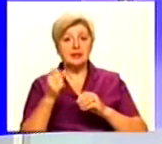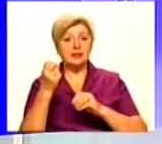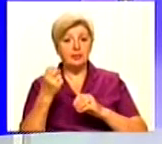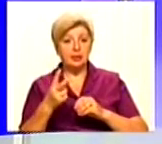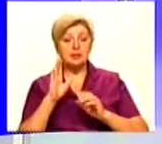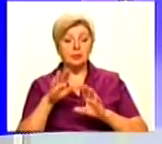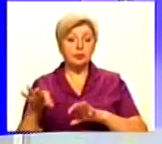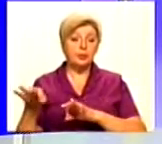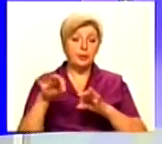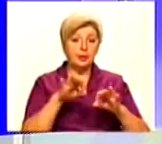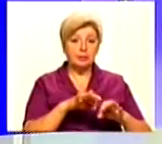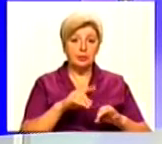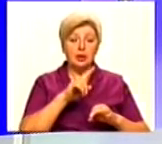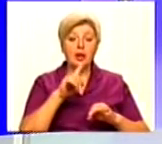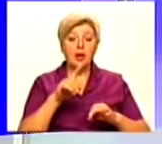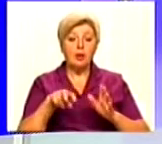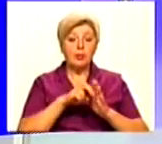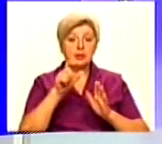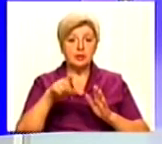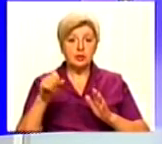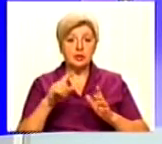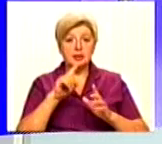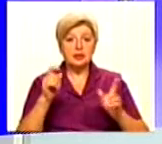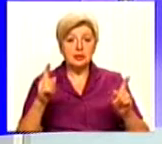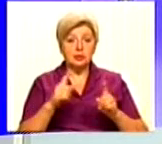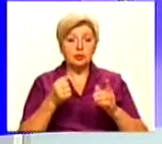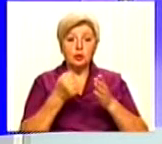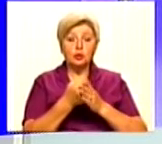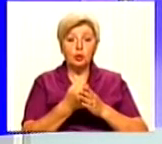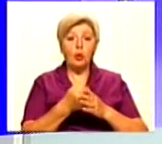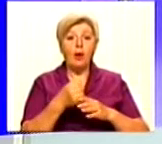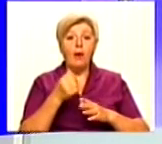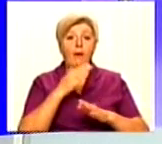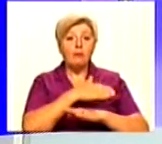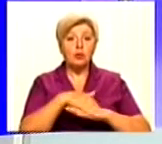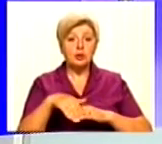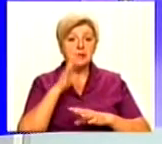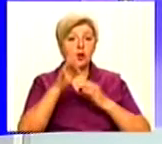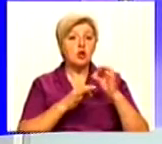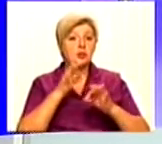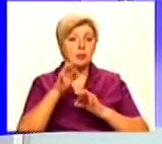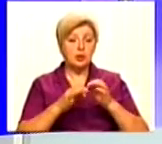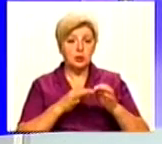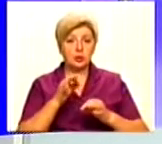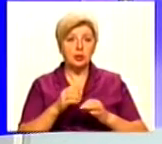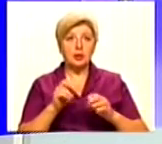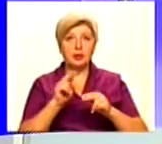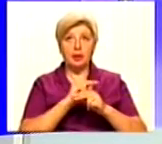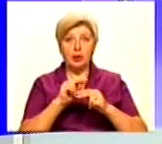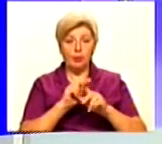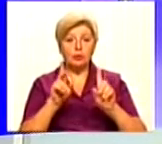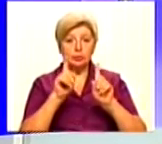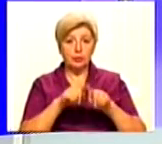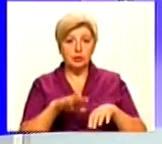перевозити пасажирів за скороченим маршрутом до вулиці Космічної. Зміни, пов'язані з ремонтом електрообладнання тягової підстанції номер